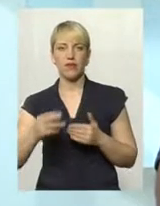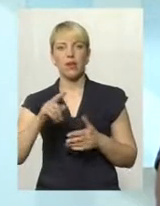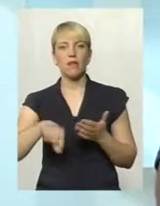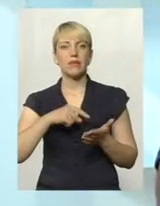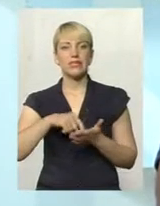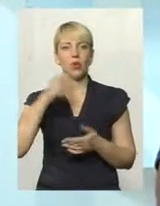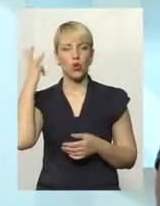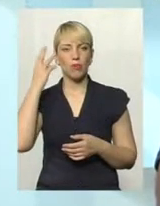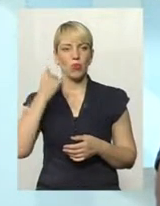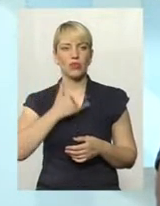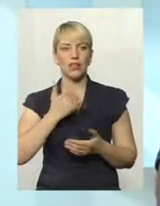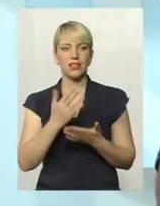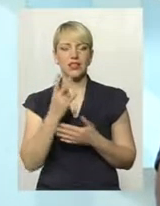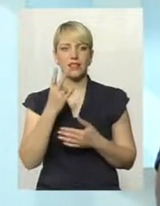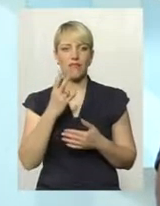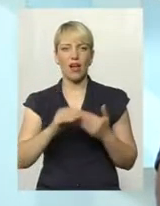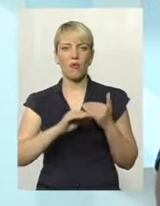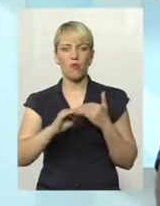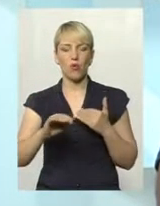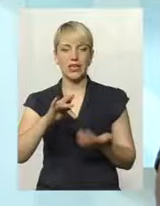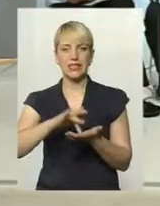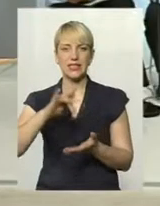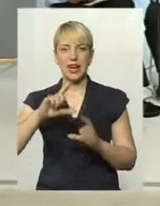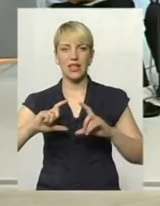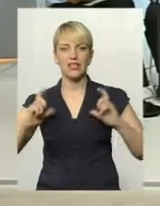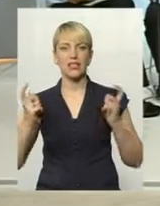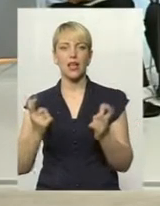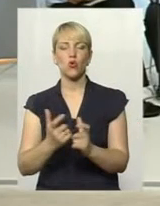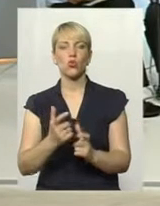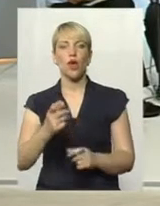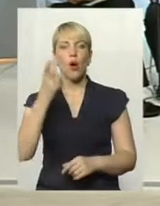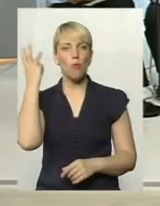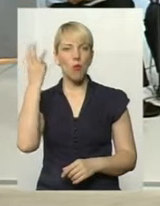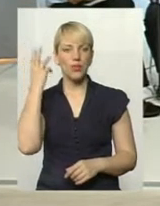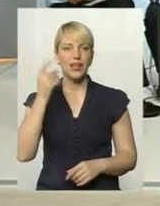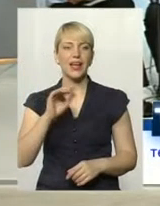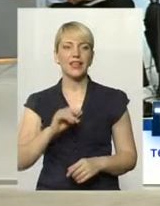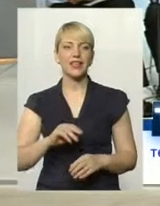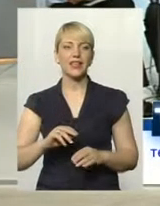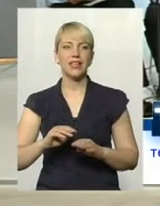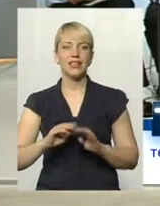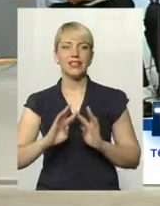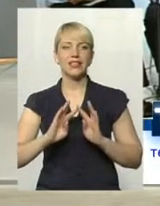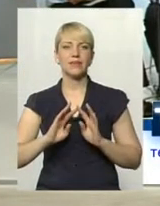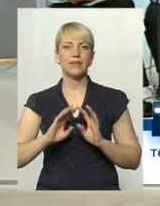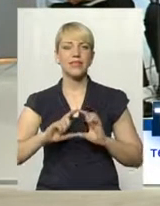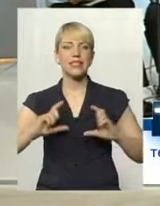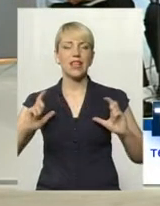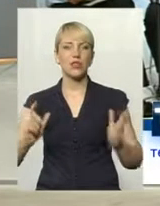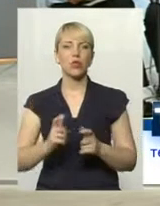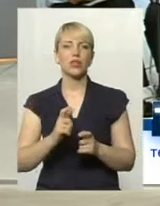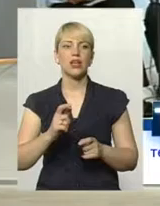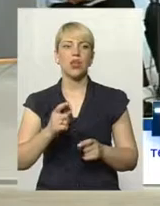в нас є два поля. Це центральний стадіон Поділля і стадіон ДСШ номер один. Але там